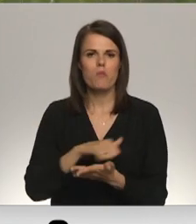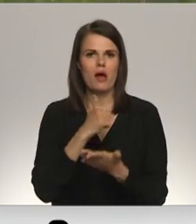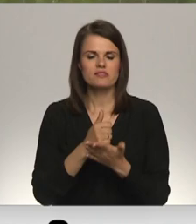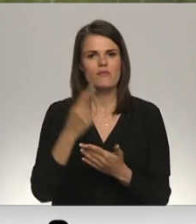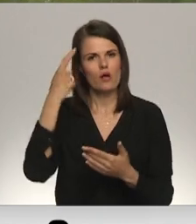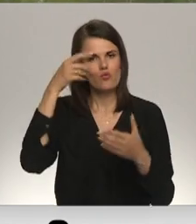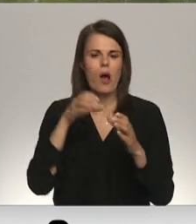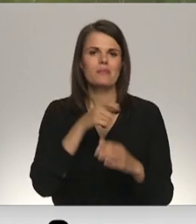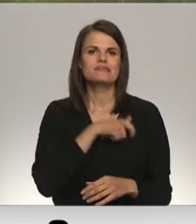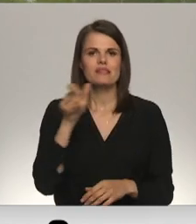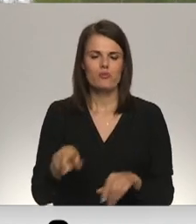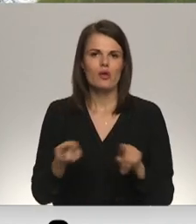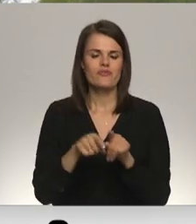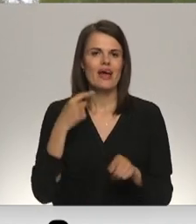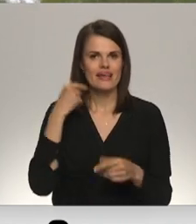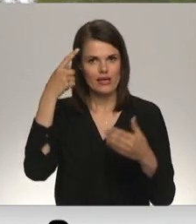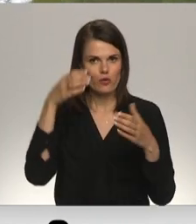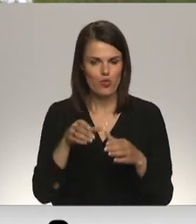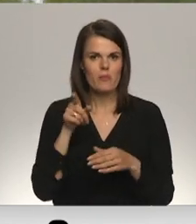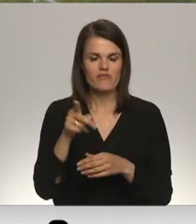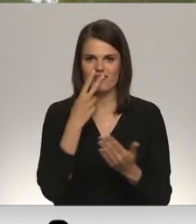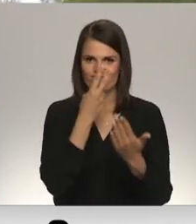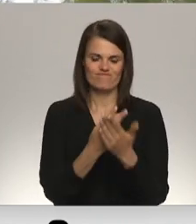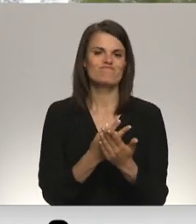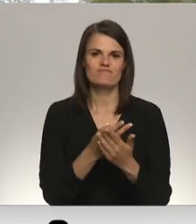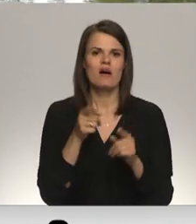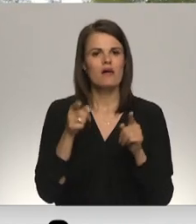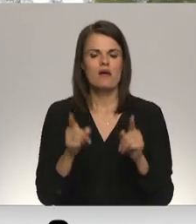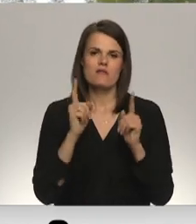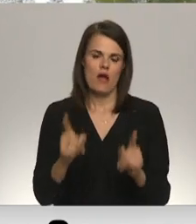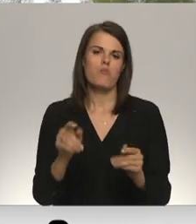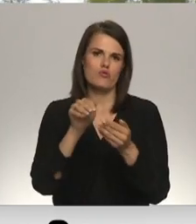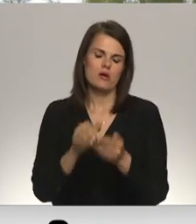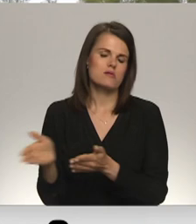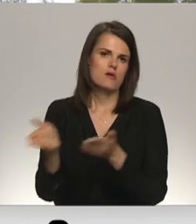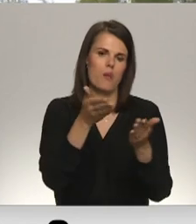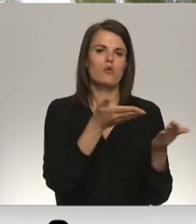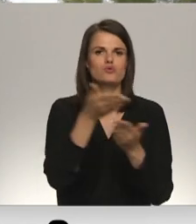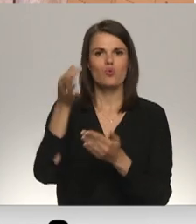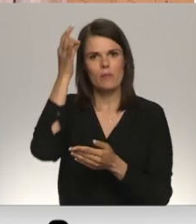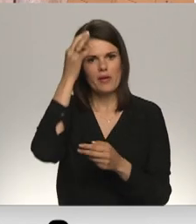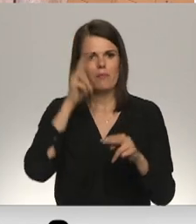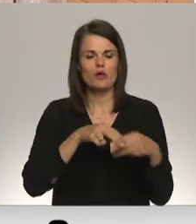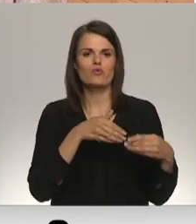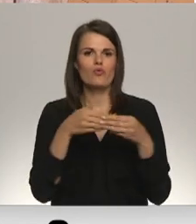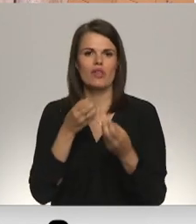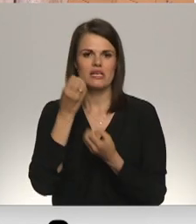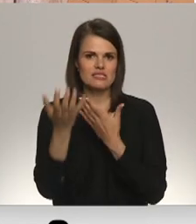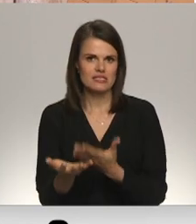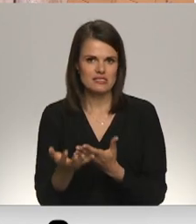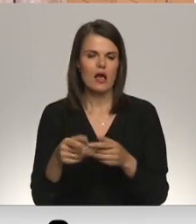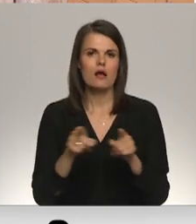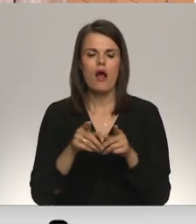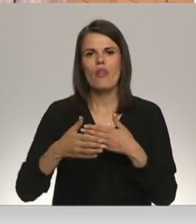arī Rīgas domas deputāte, uzskata, ka piemenekļa elementiem būtu jāatrodas kapos, kur piemenēt un nes dziedus. Kā līdzīgi arī